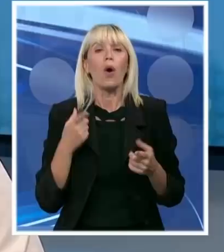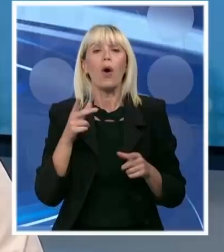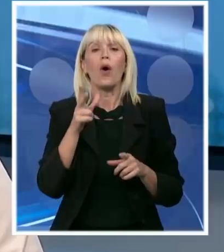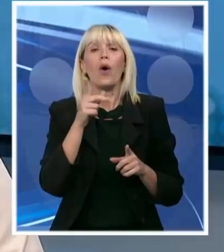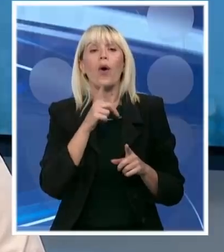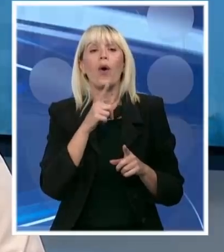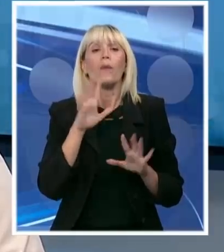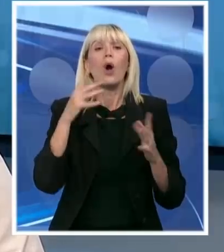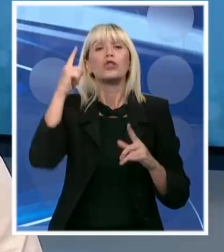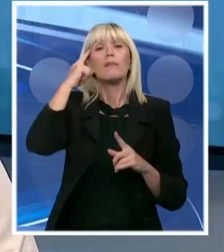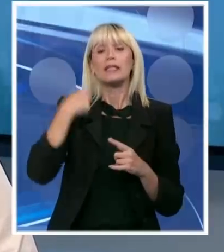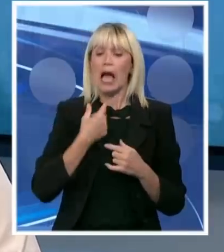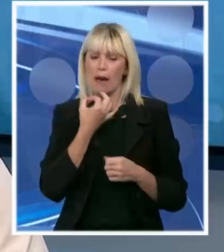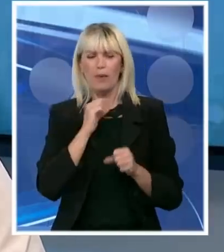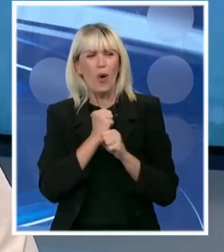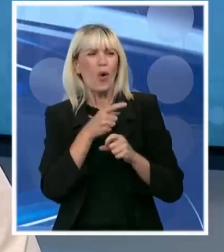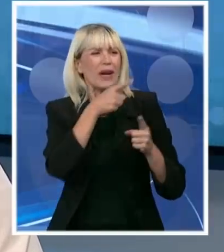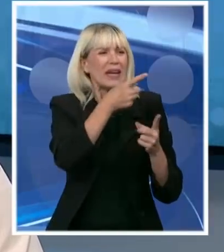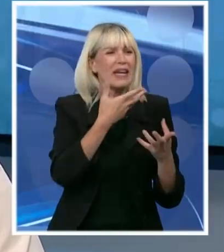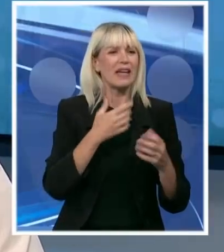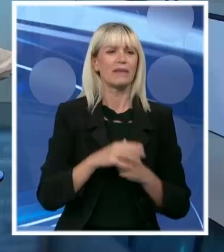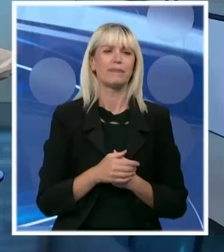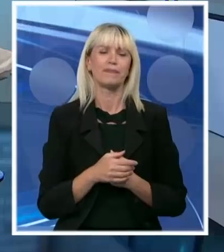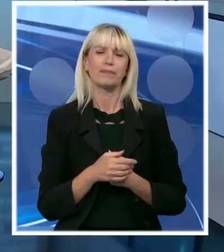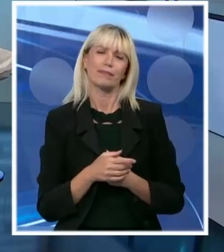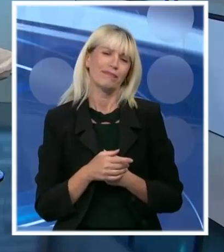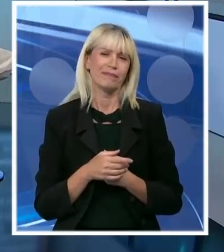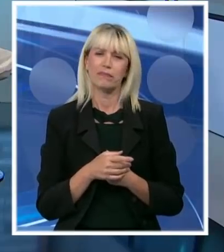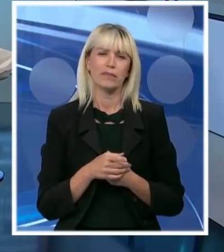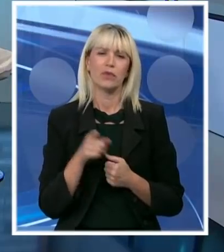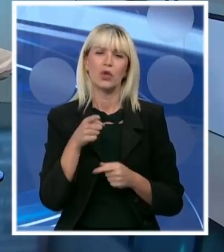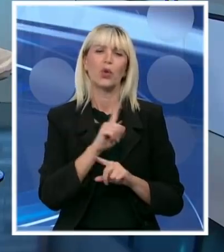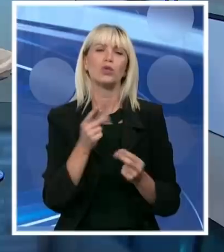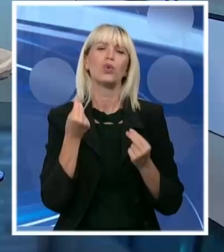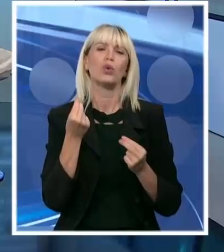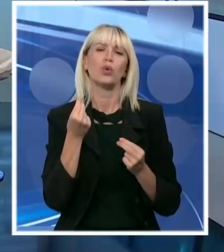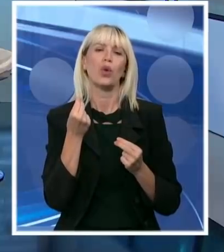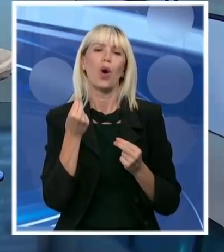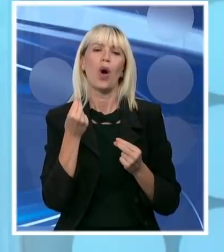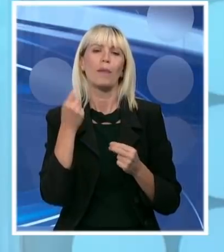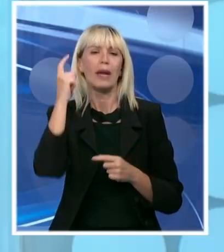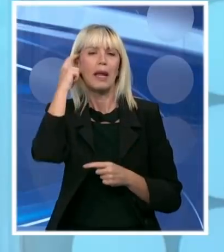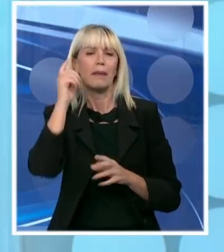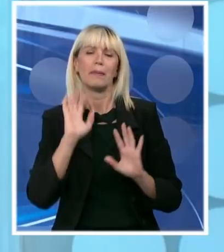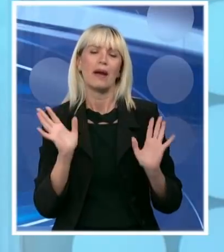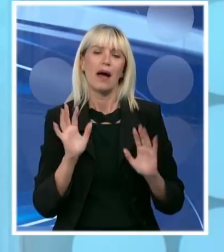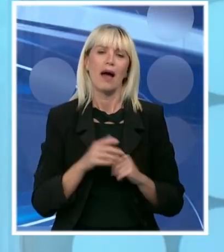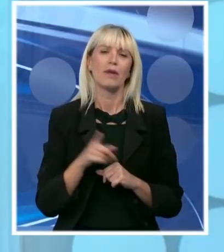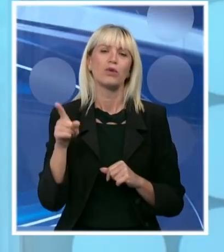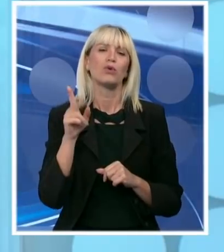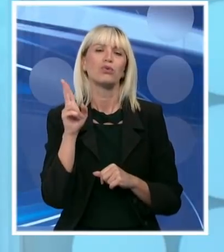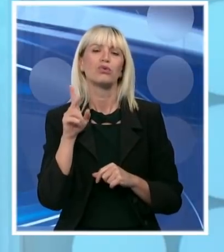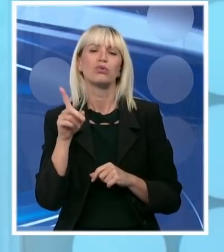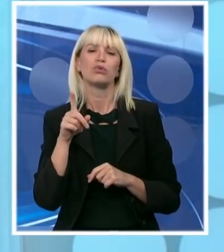namera misli da bi možda on baš bolje upravljao krizom. ima to obično najboljih namera. To obično imate kod neradnika, kibicera i onih koji dobacuju